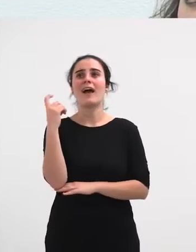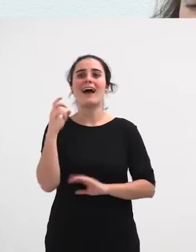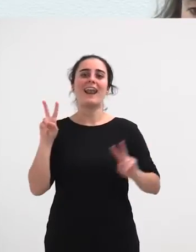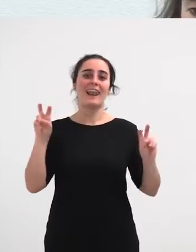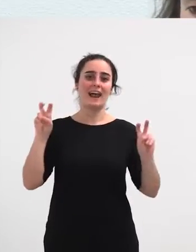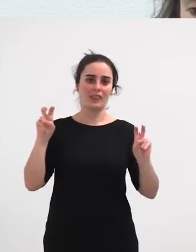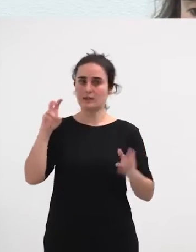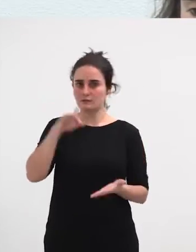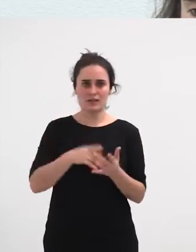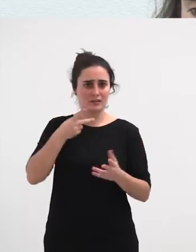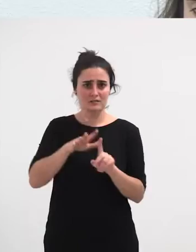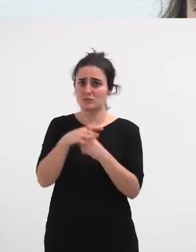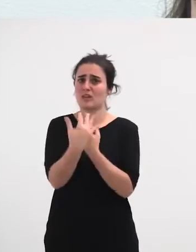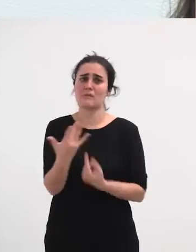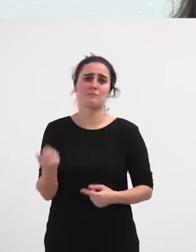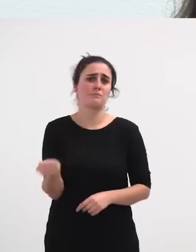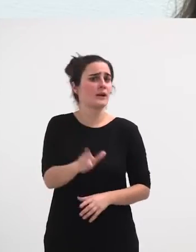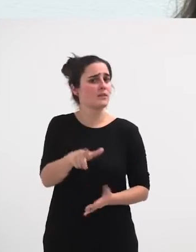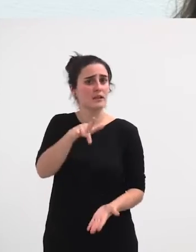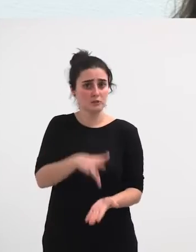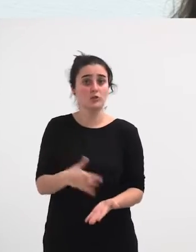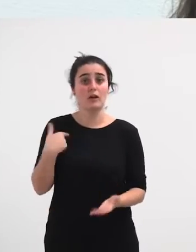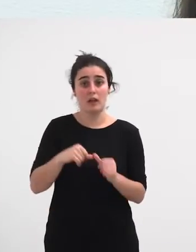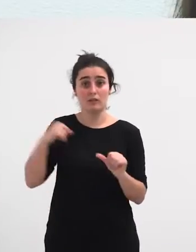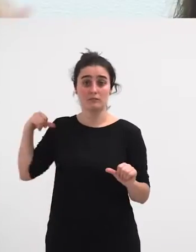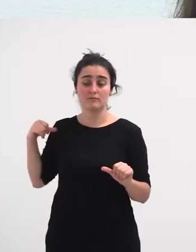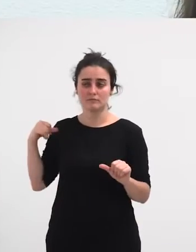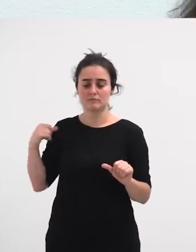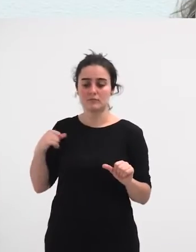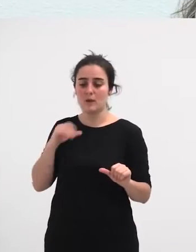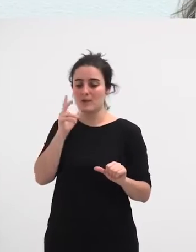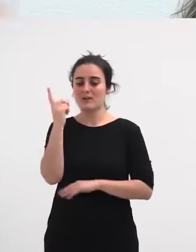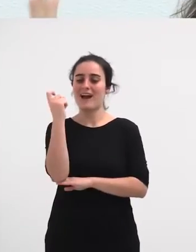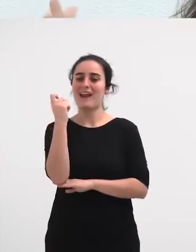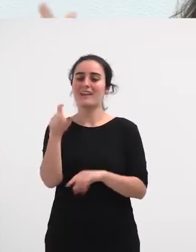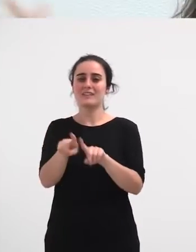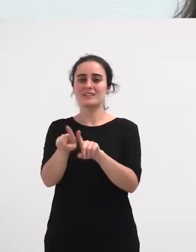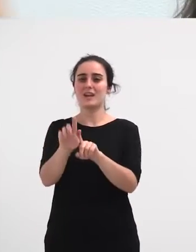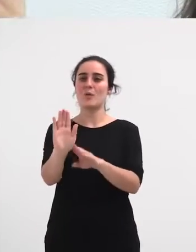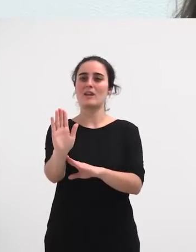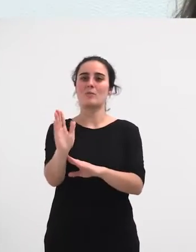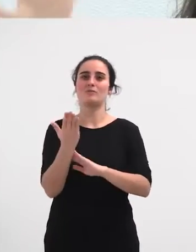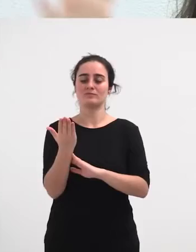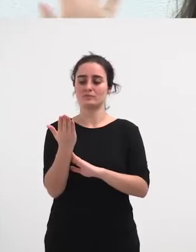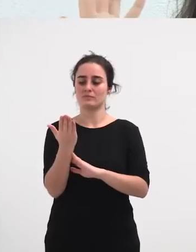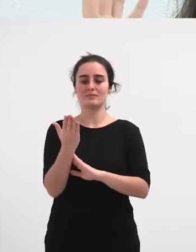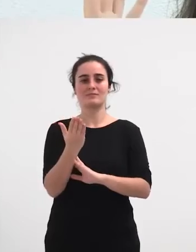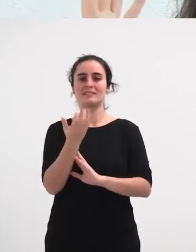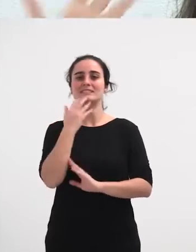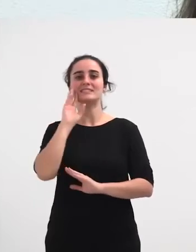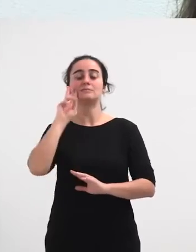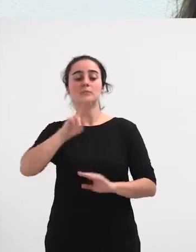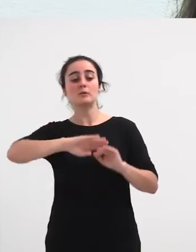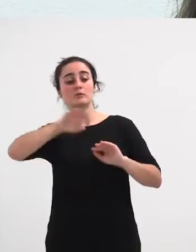bizitzen eta balio beharko liguke izpilu bezala zer erraz kritikatzen dugun kanpotik ikusita